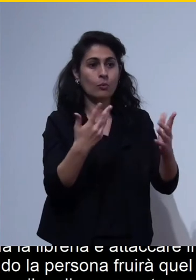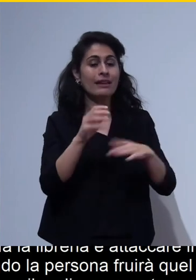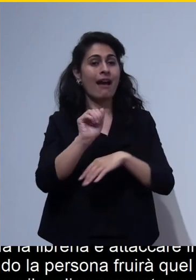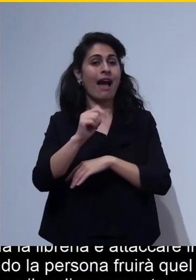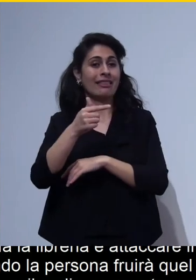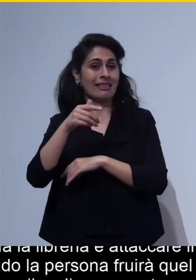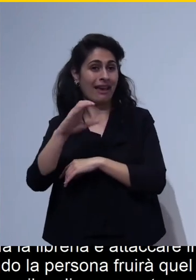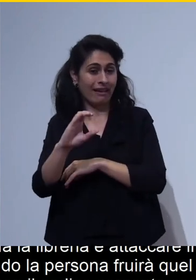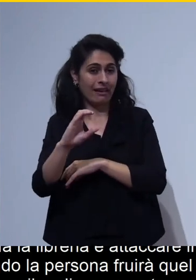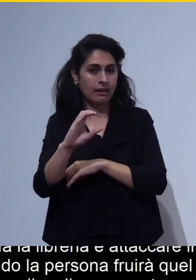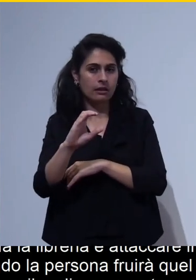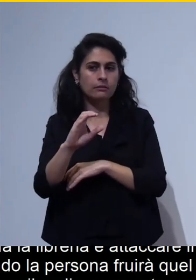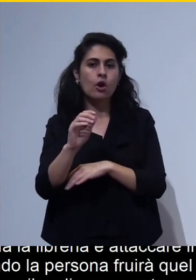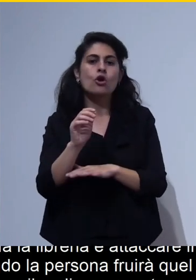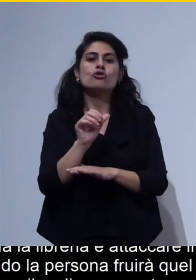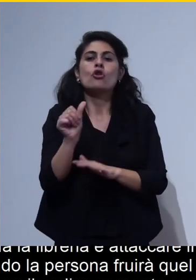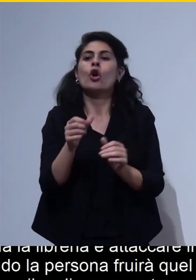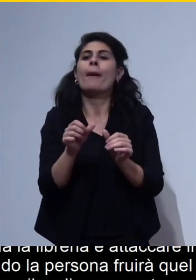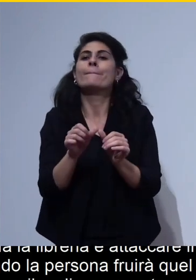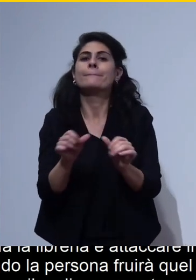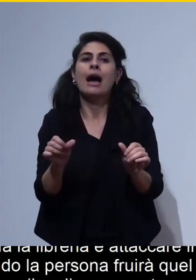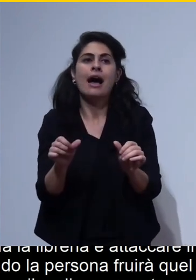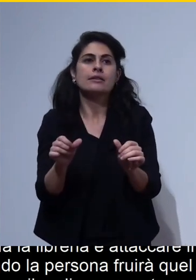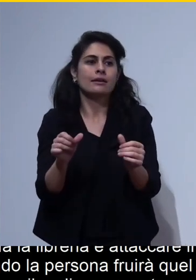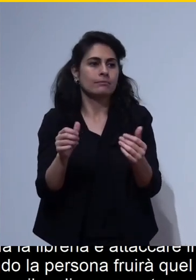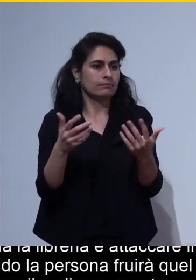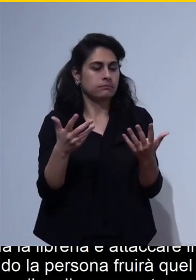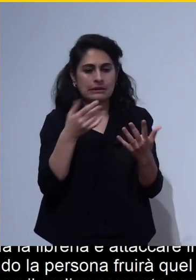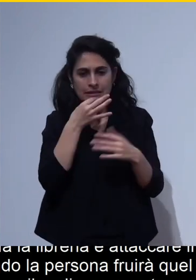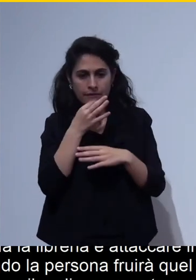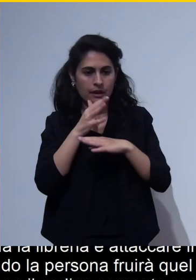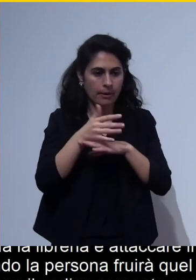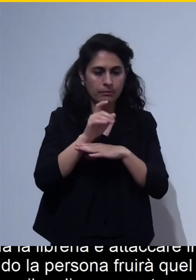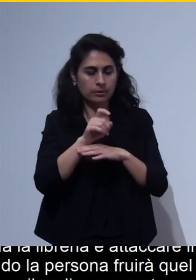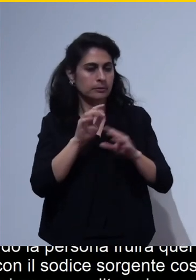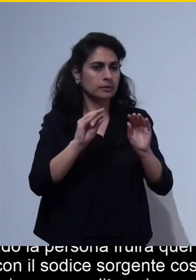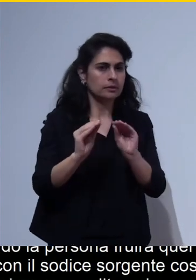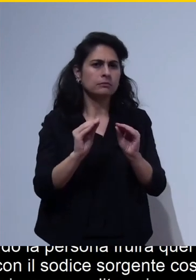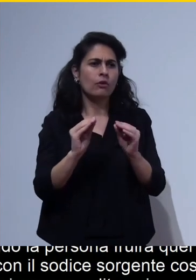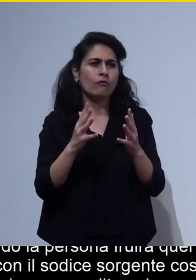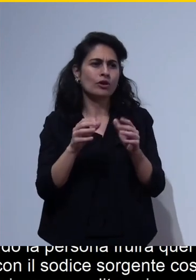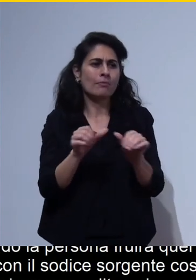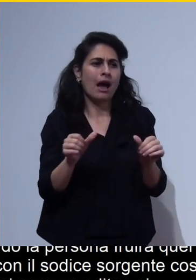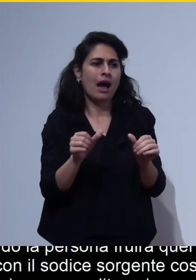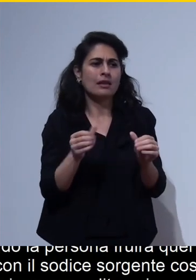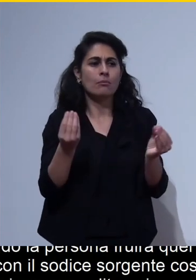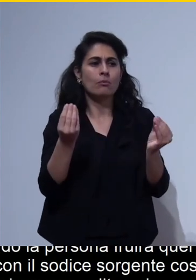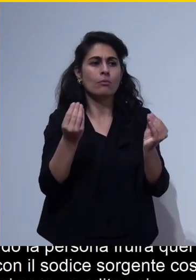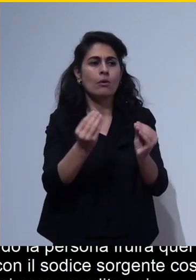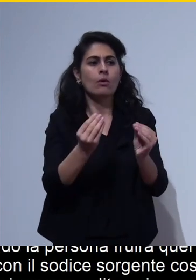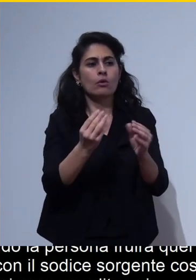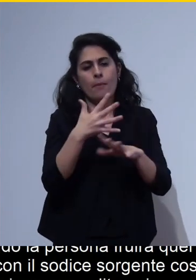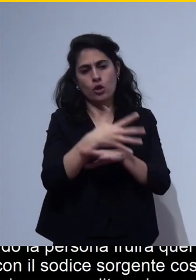senza accorgimenti semplicemente si apre Overleaf si apre un editor si compila non è accessibile probabilmente l'Atec con i